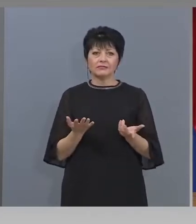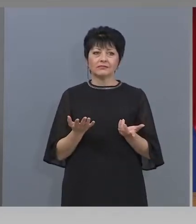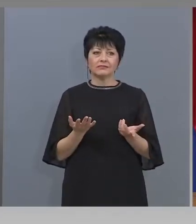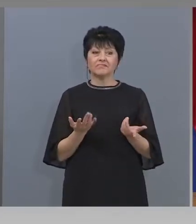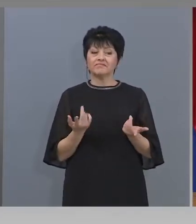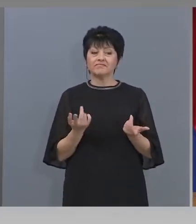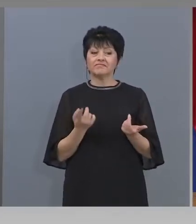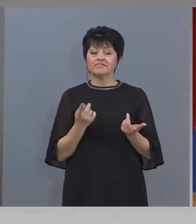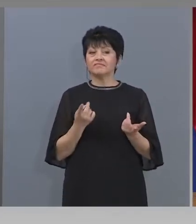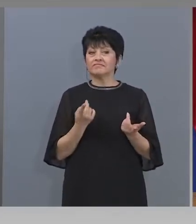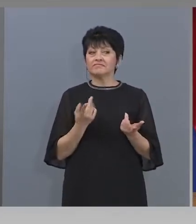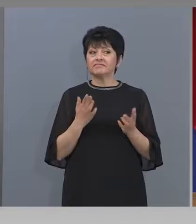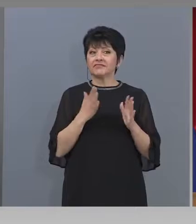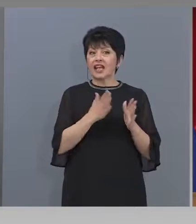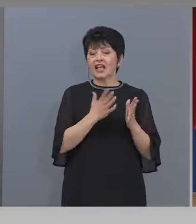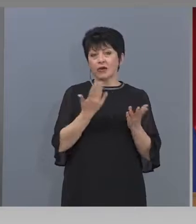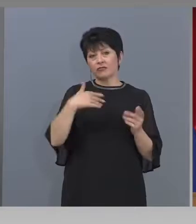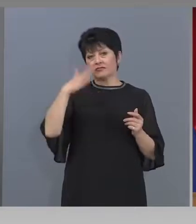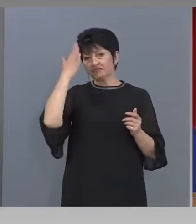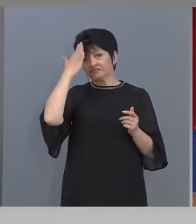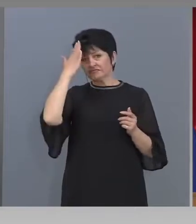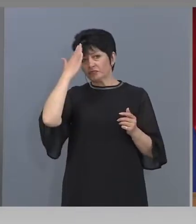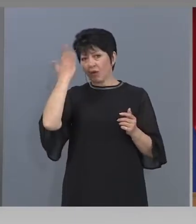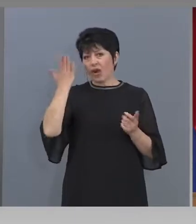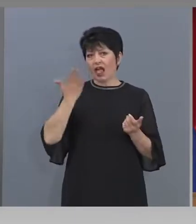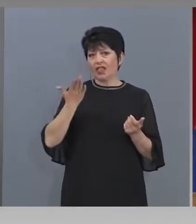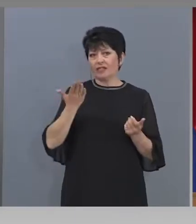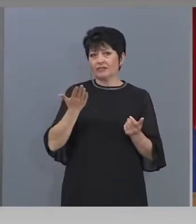на неговия морал и на неговата етика